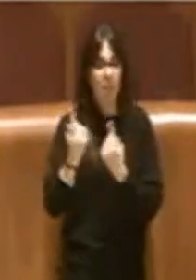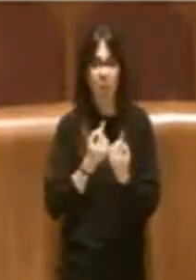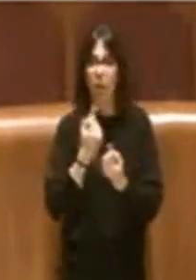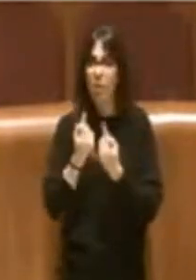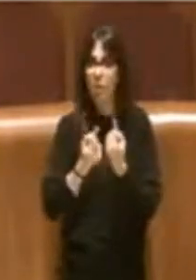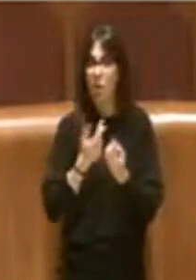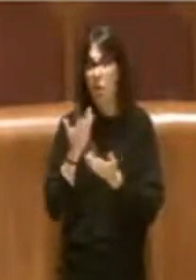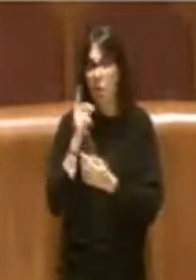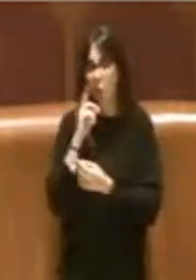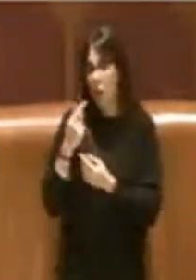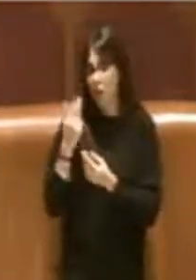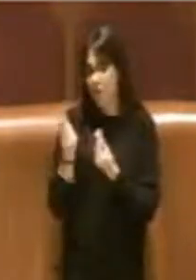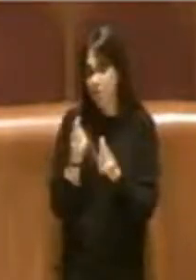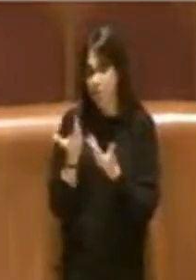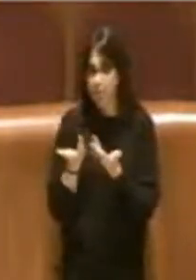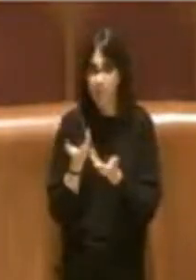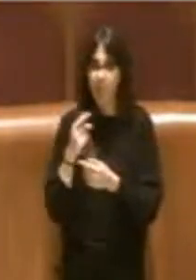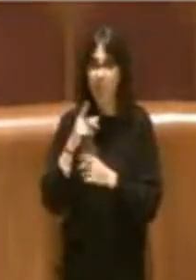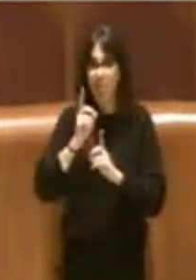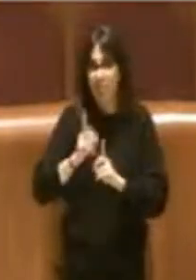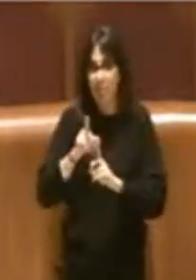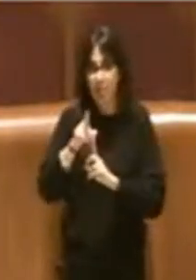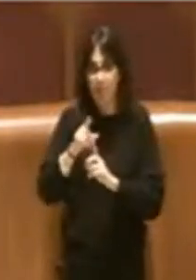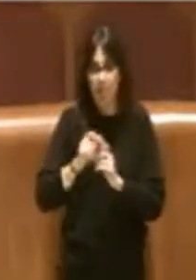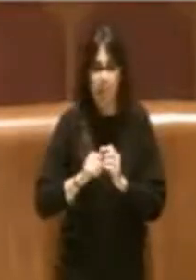Non lo so, deciderà lui.